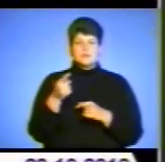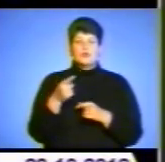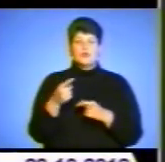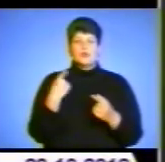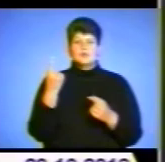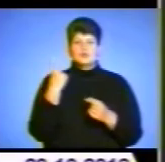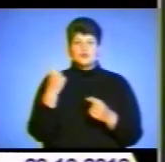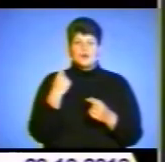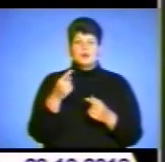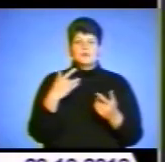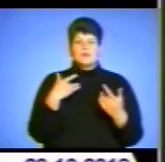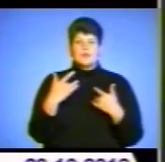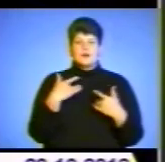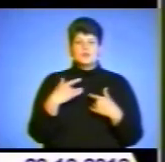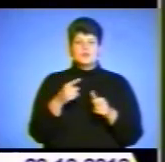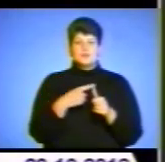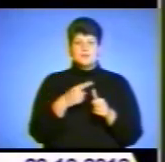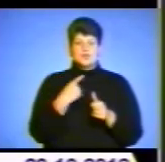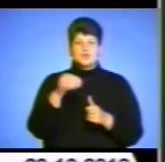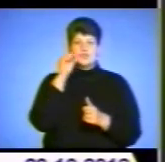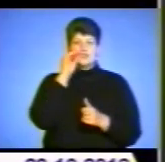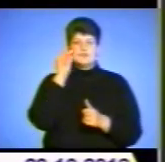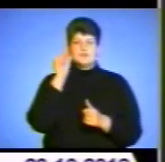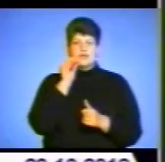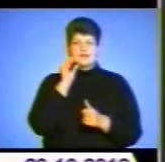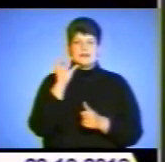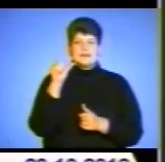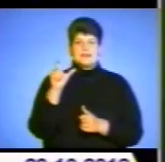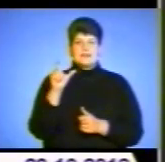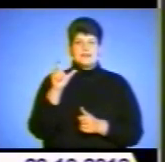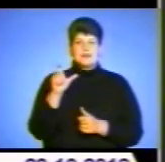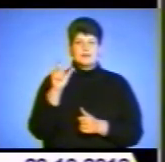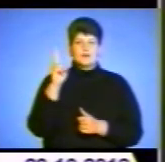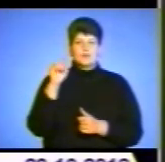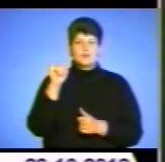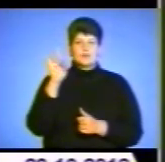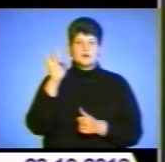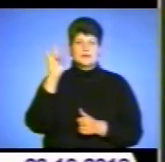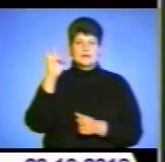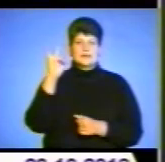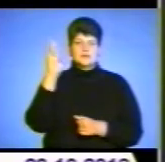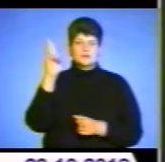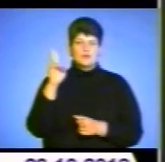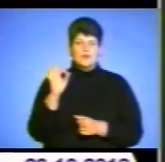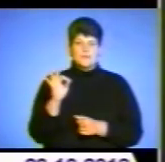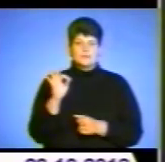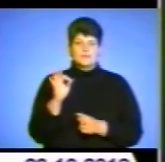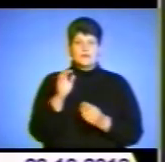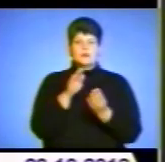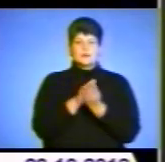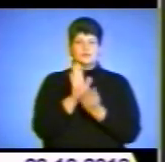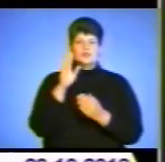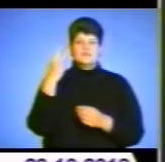обласного українського драматичного театру імені Тараса Шевченка Євгена Корницького. Панахида відбудеться 23